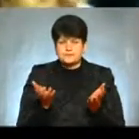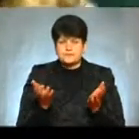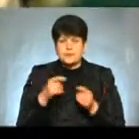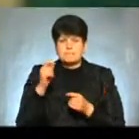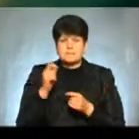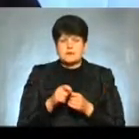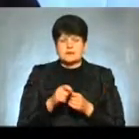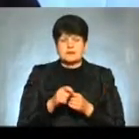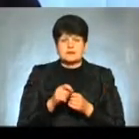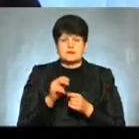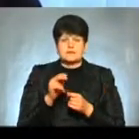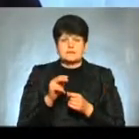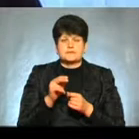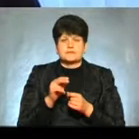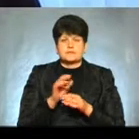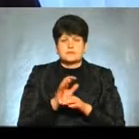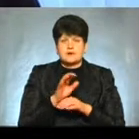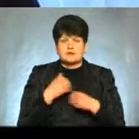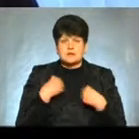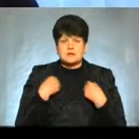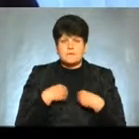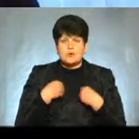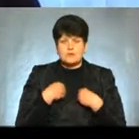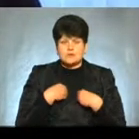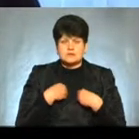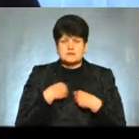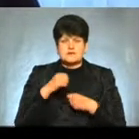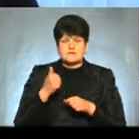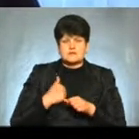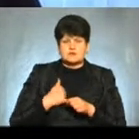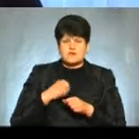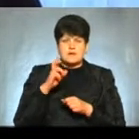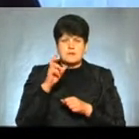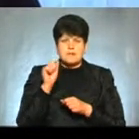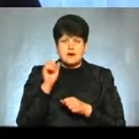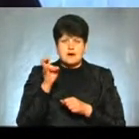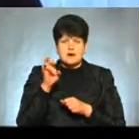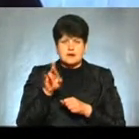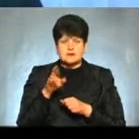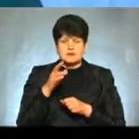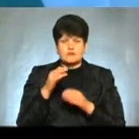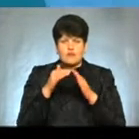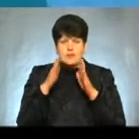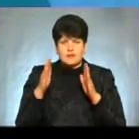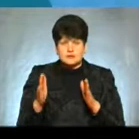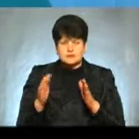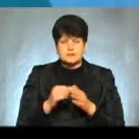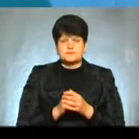Приїхали в Полеськи, загнали нас Помитися в воєнні бані Знаєте, які такі у палатках